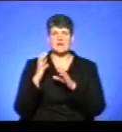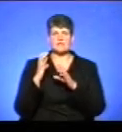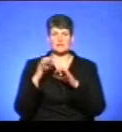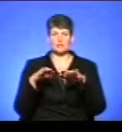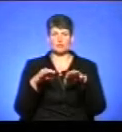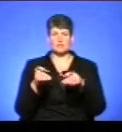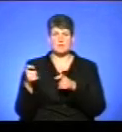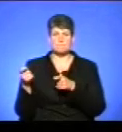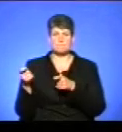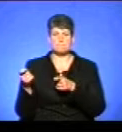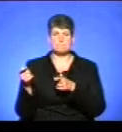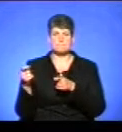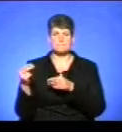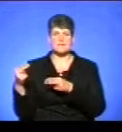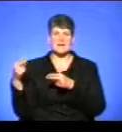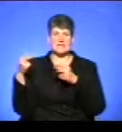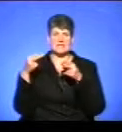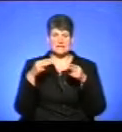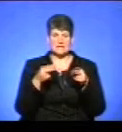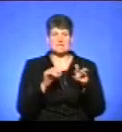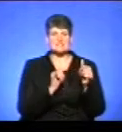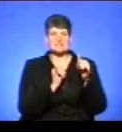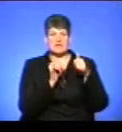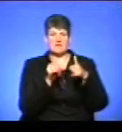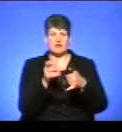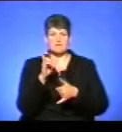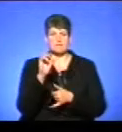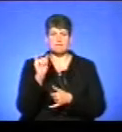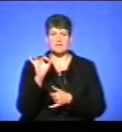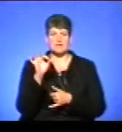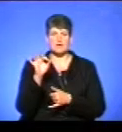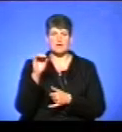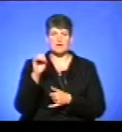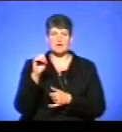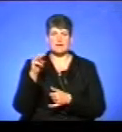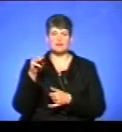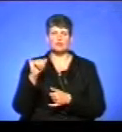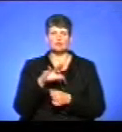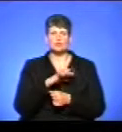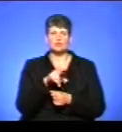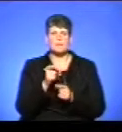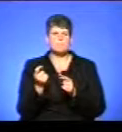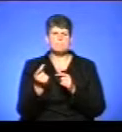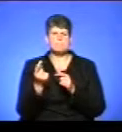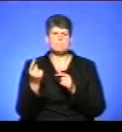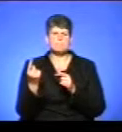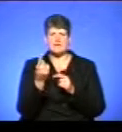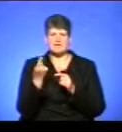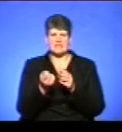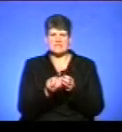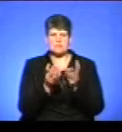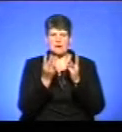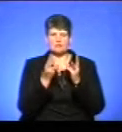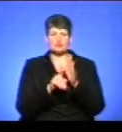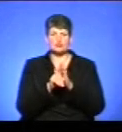приїхав, зливав біоетанол, і саме тоді стався первинне запалювання, тому що вибуху не було. Спочатку